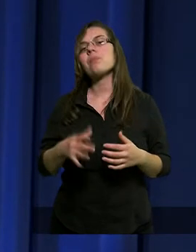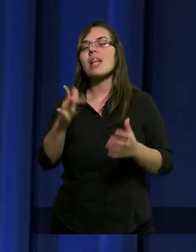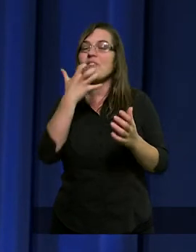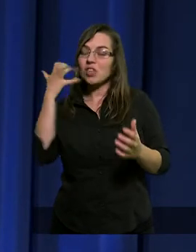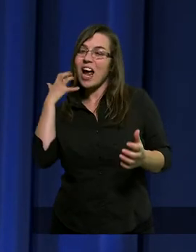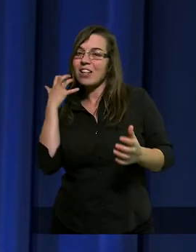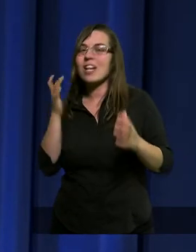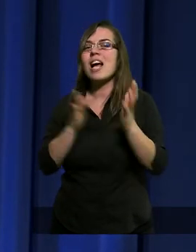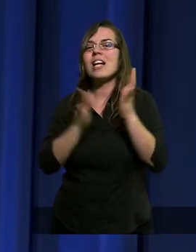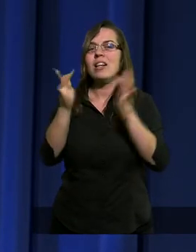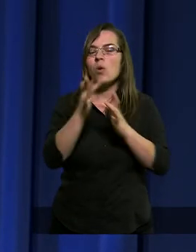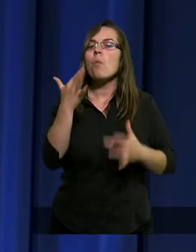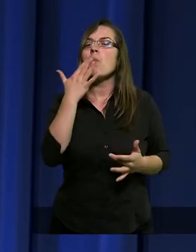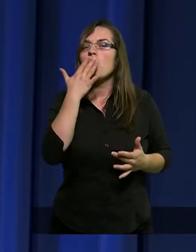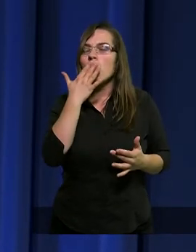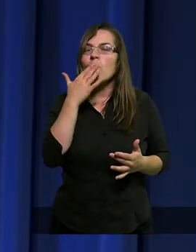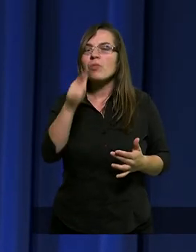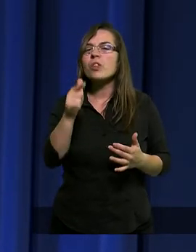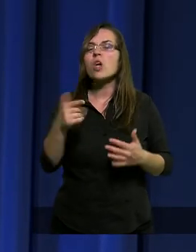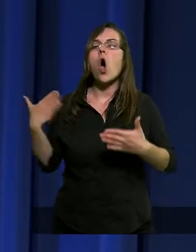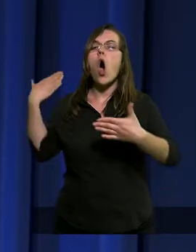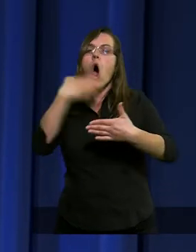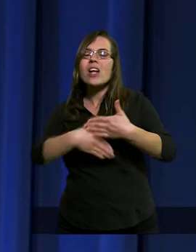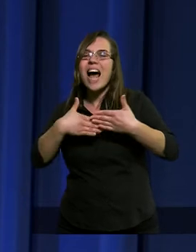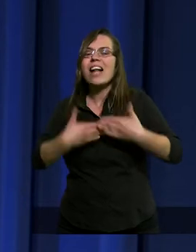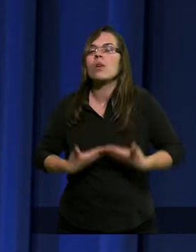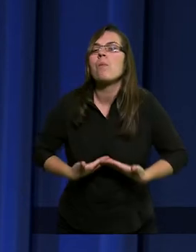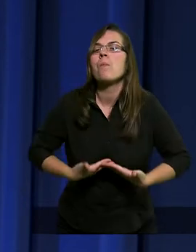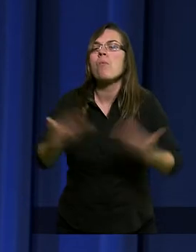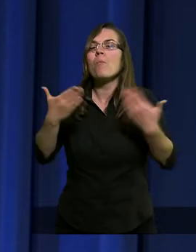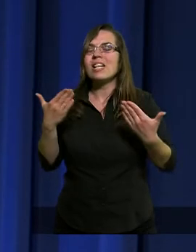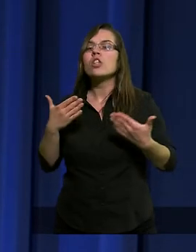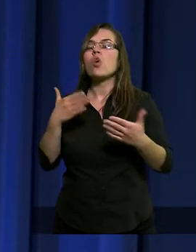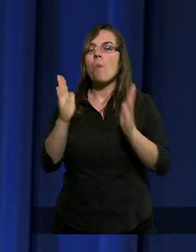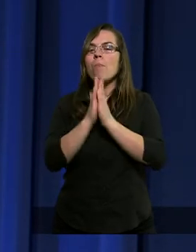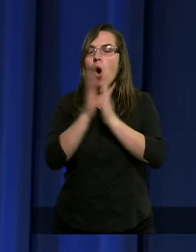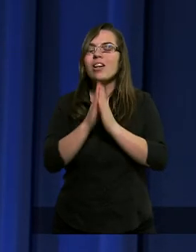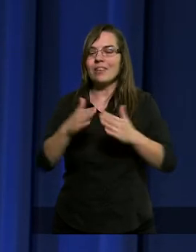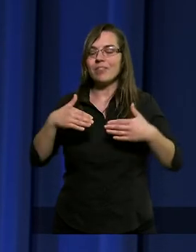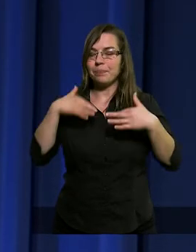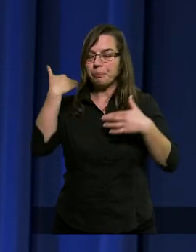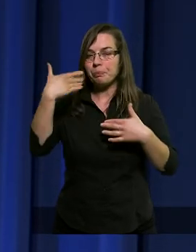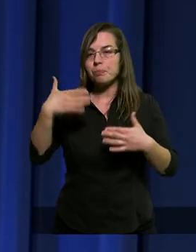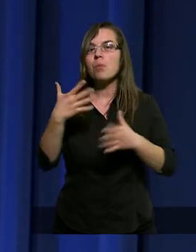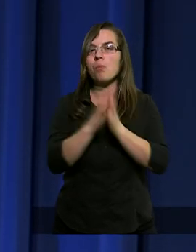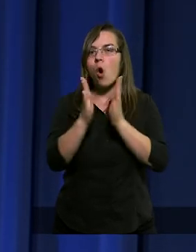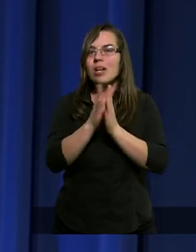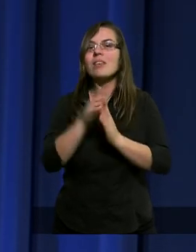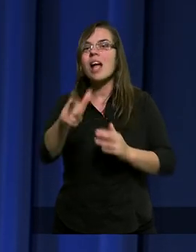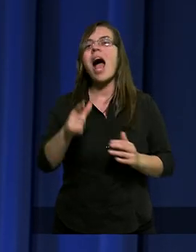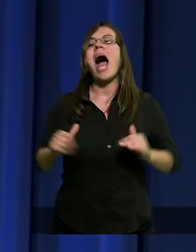Chrystus zmówił ostatnią publiczną modlitwę, tak nazywamy ją